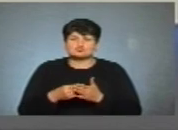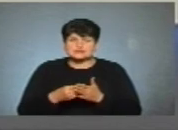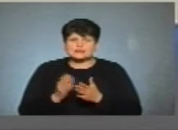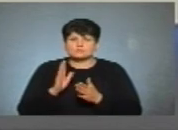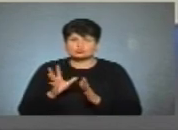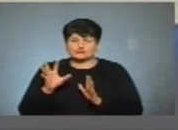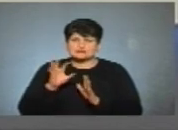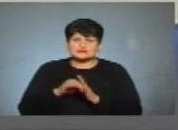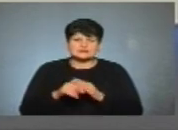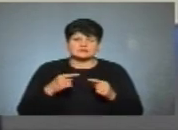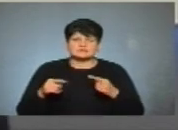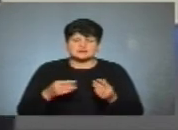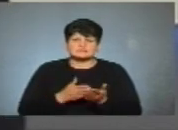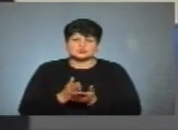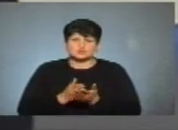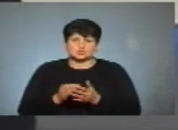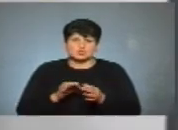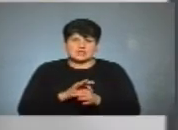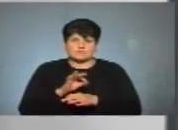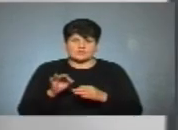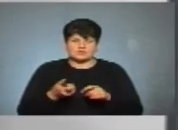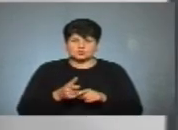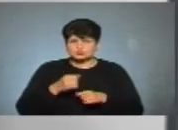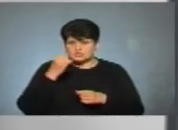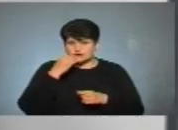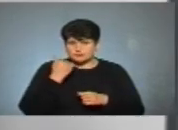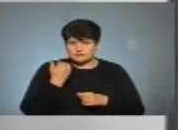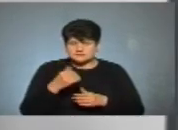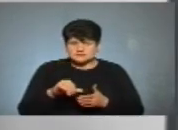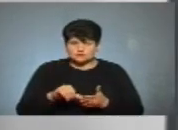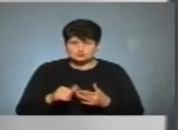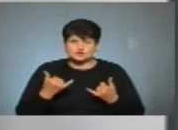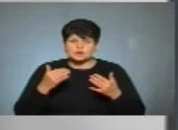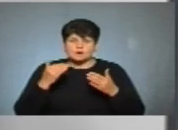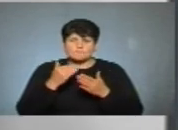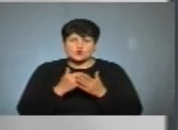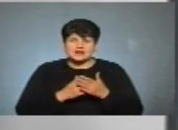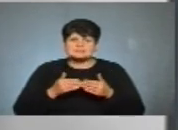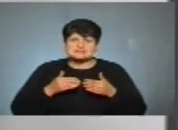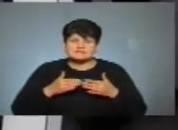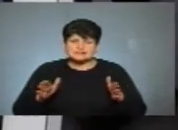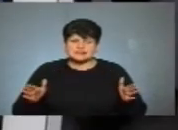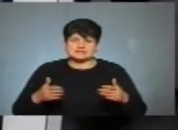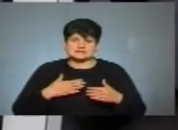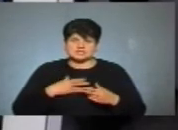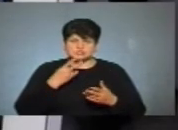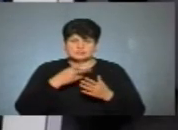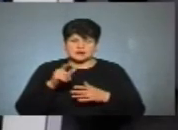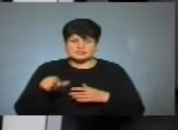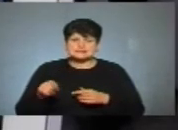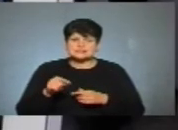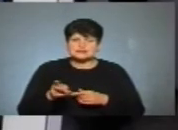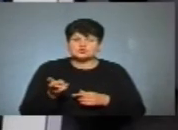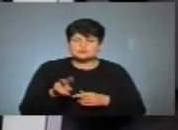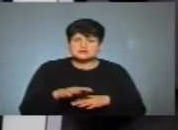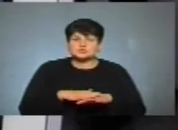вкладатися в різні інфраструктурні проекти. Я вам дуже дякую за участь у сьогоднішній програмі, за відкритість із нашим глядачем та за те, що